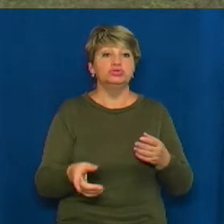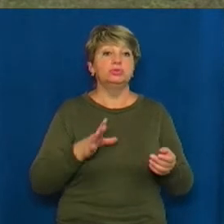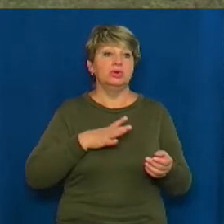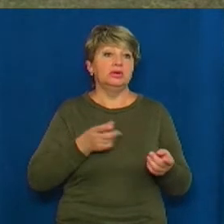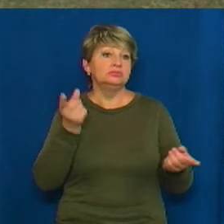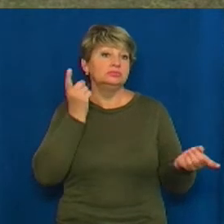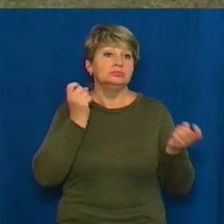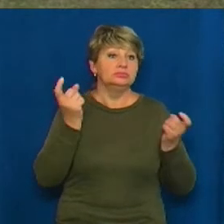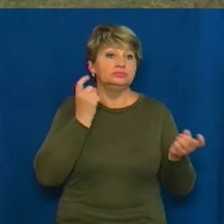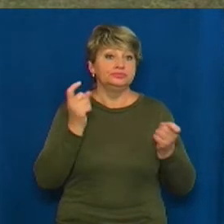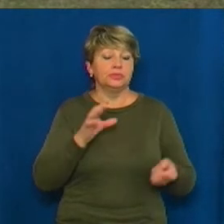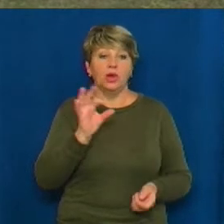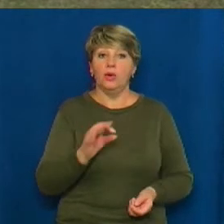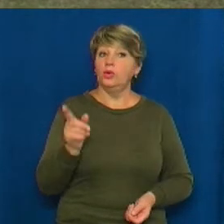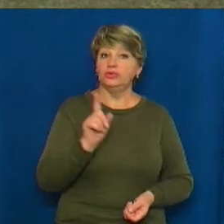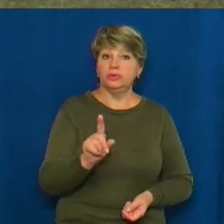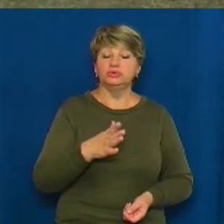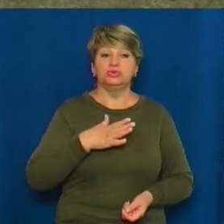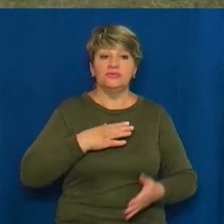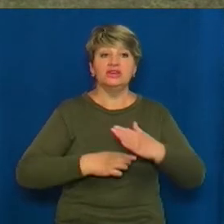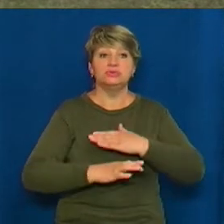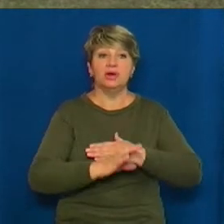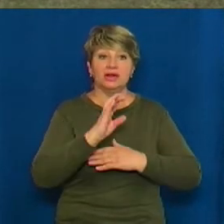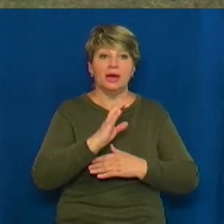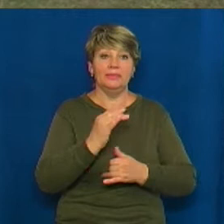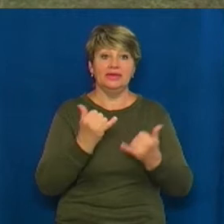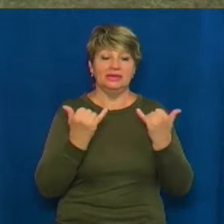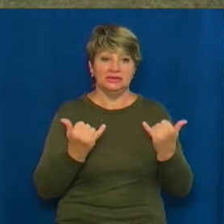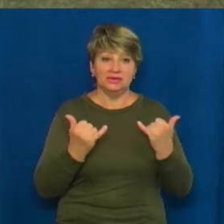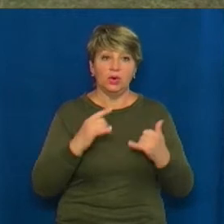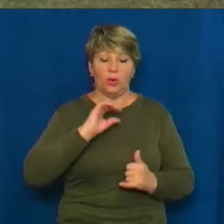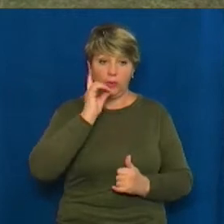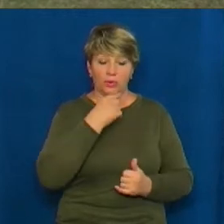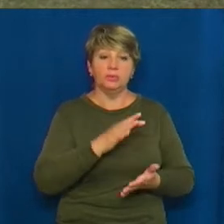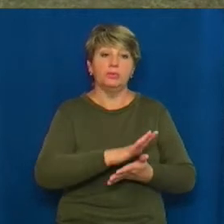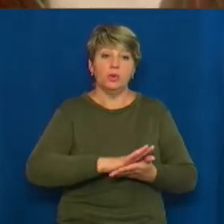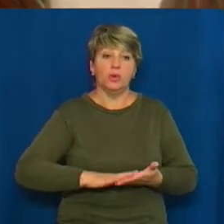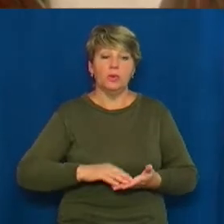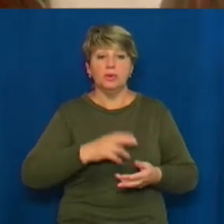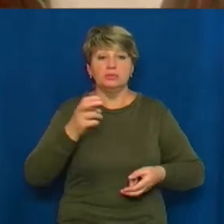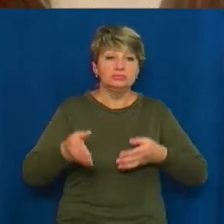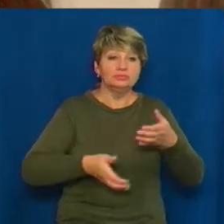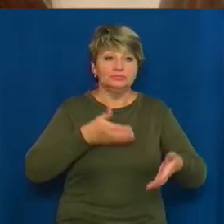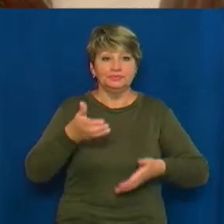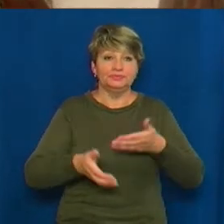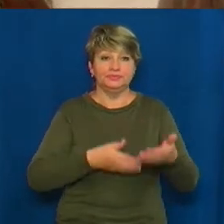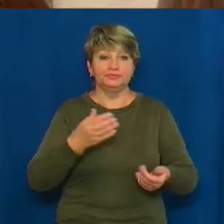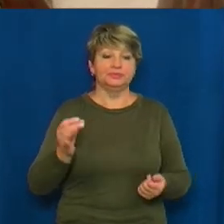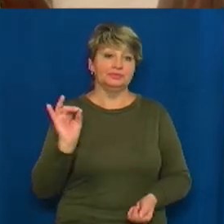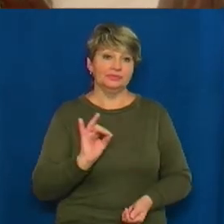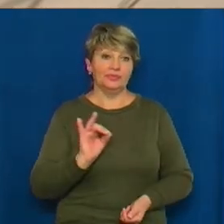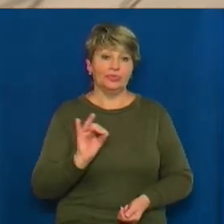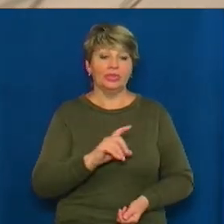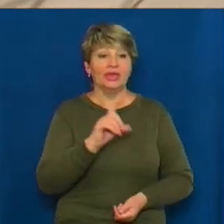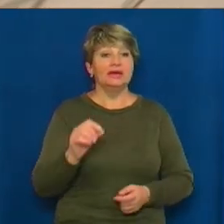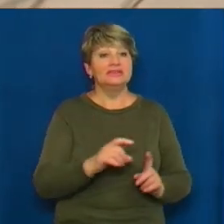знають про те, що в нашому храмі вже рік майже тривають дослідження періодично. Зі